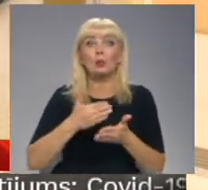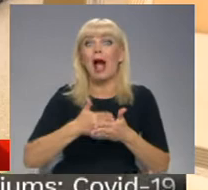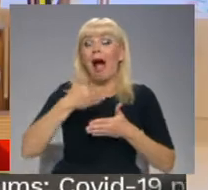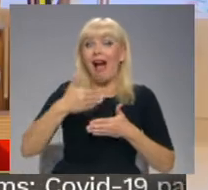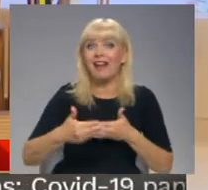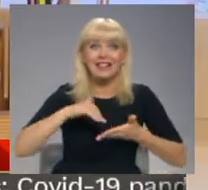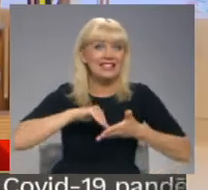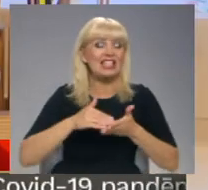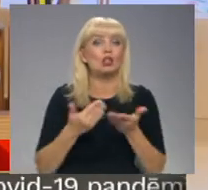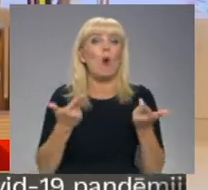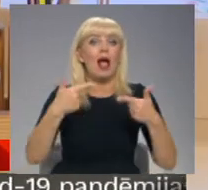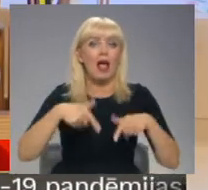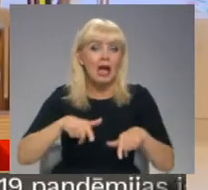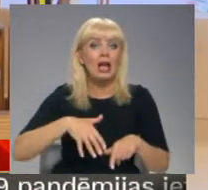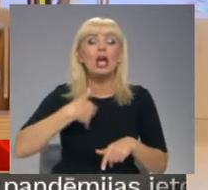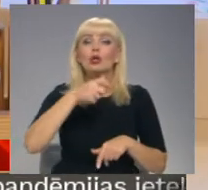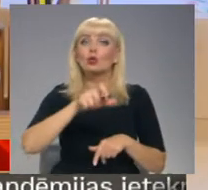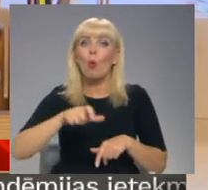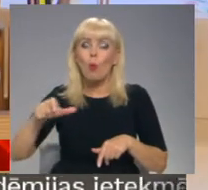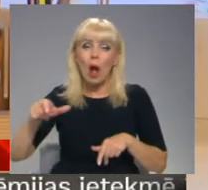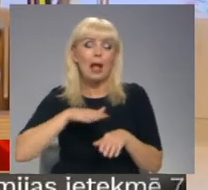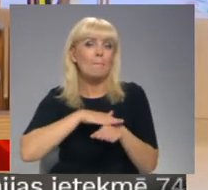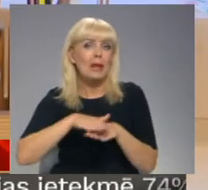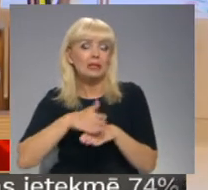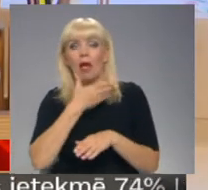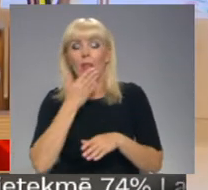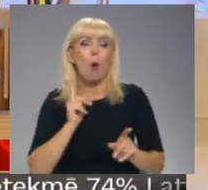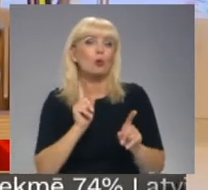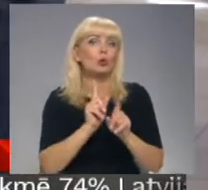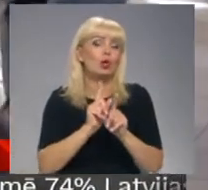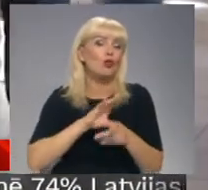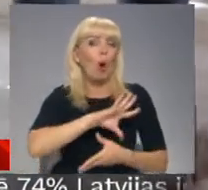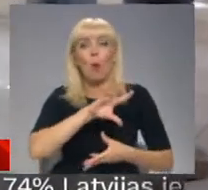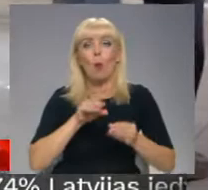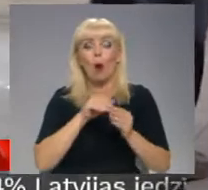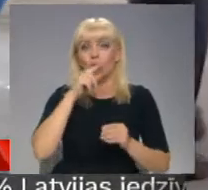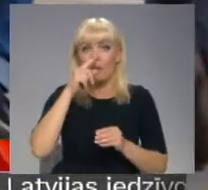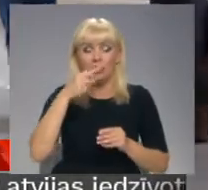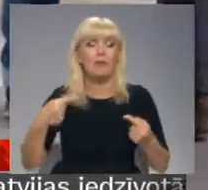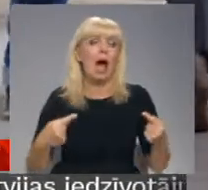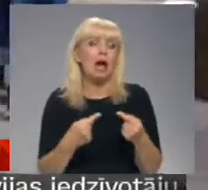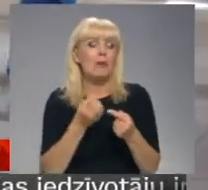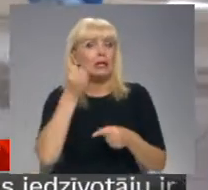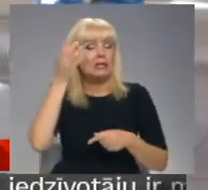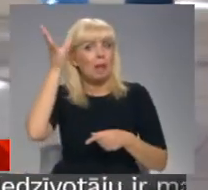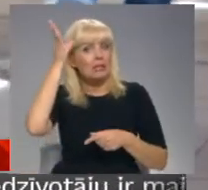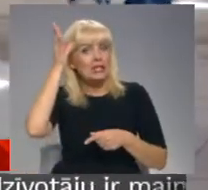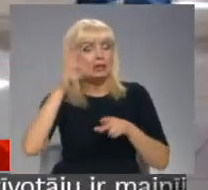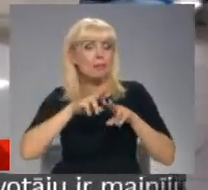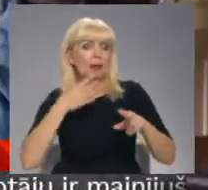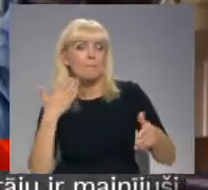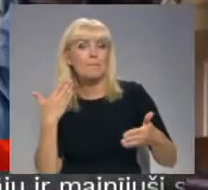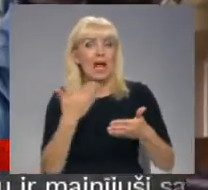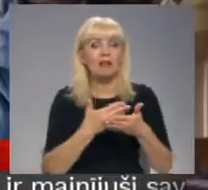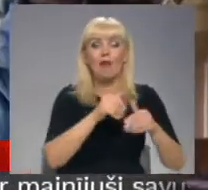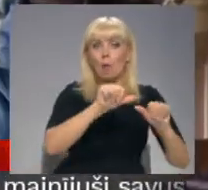laikā. Skolēni pilnā sastāvā lielākoties nav tikušies kopš mārta. Atbilstoši izglītības un zinātnes ministrijas piedāvātajiem